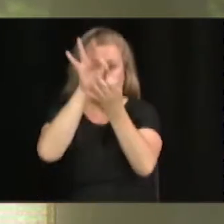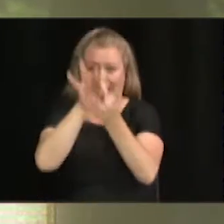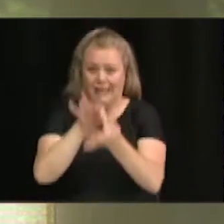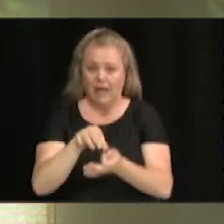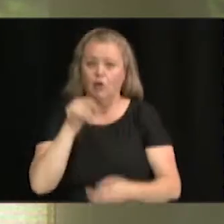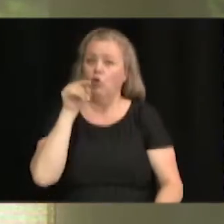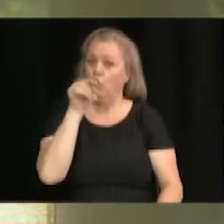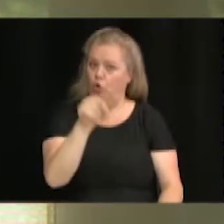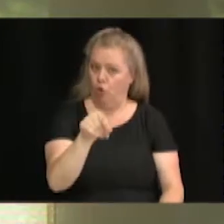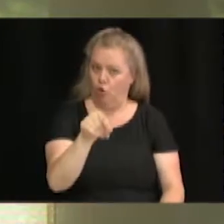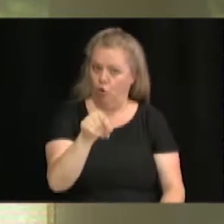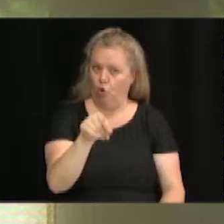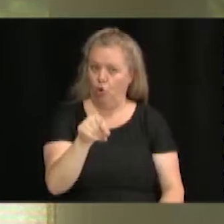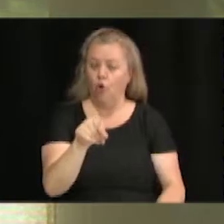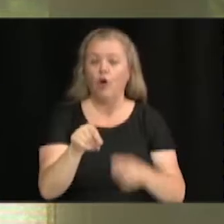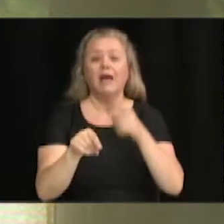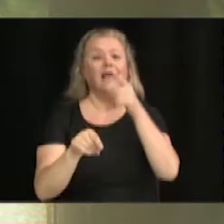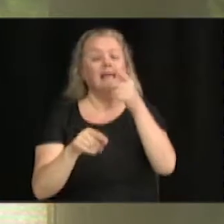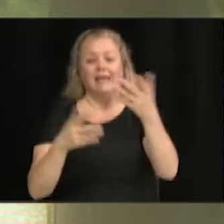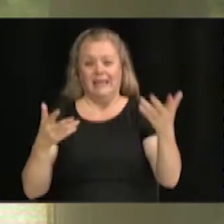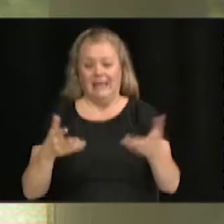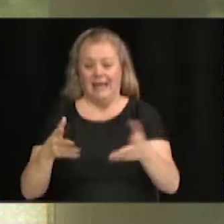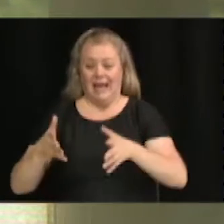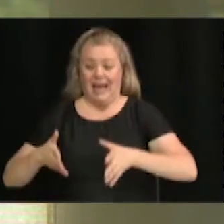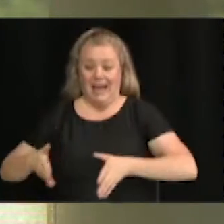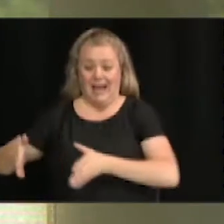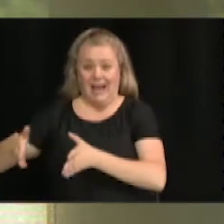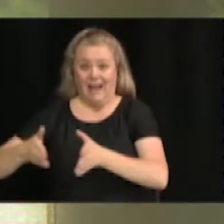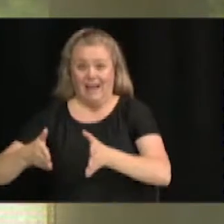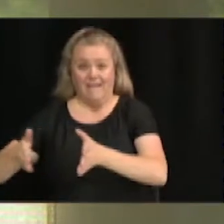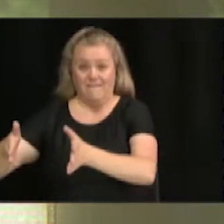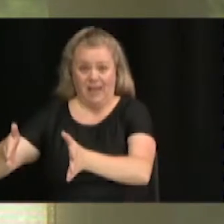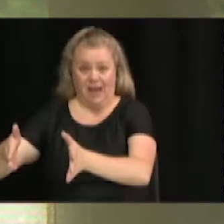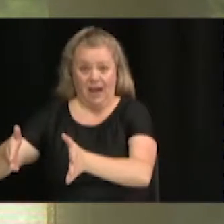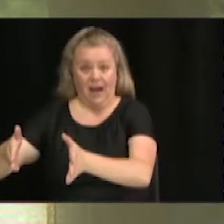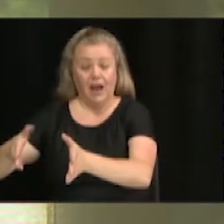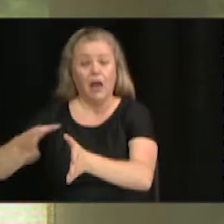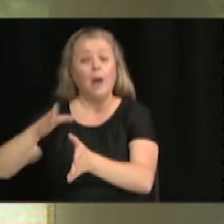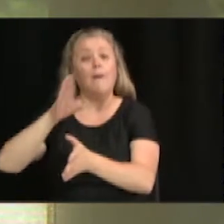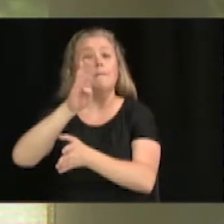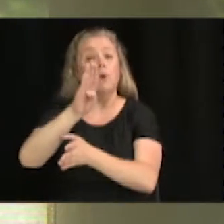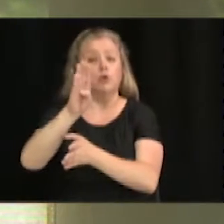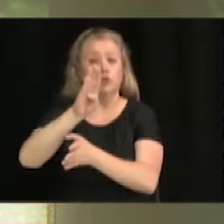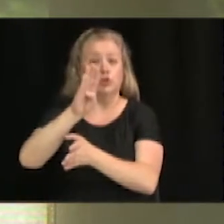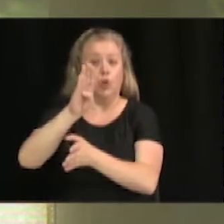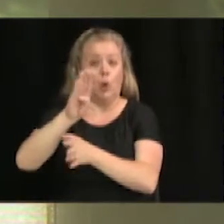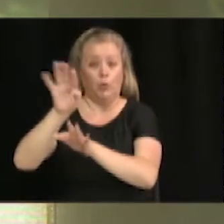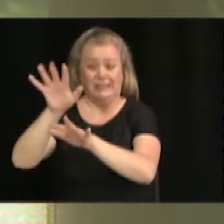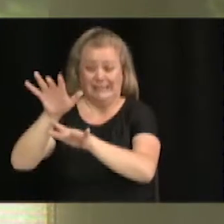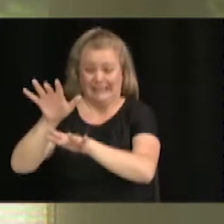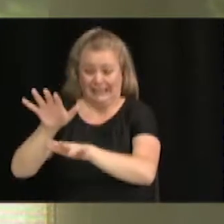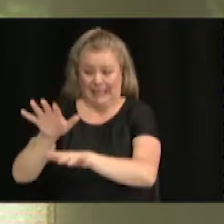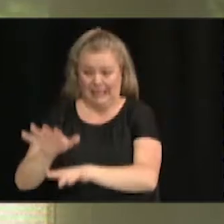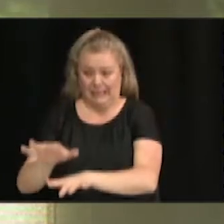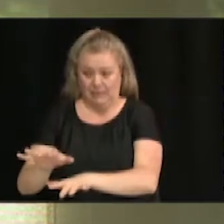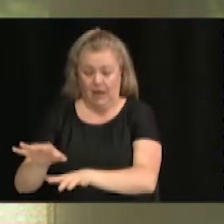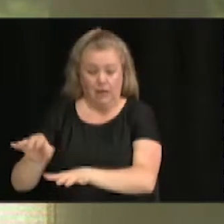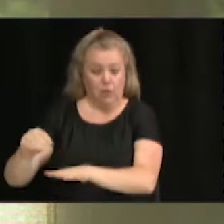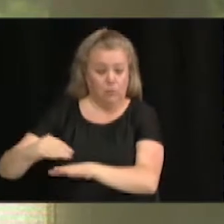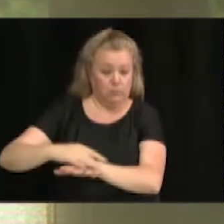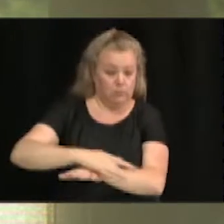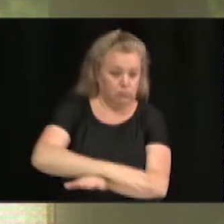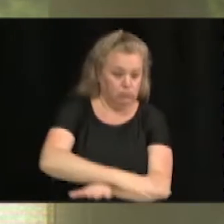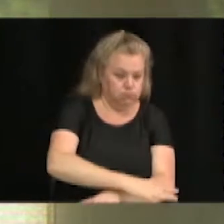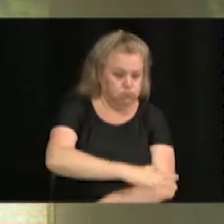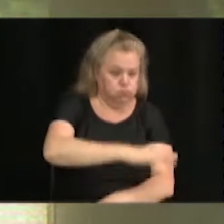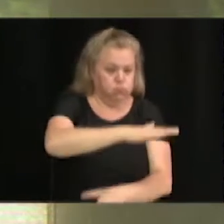de la rivière Boulstraude sont en train de remplir le lac. Tout le monde est au courant de la situation. Il y a des changements climatiques qui entrent en ligne de